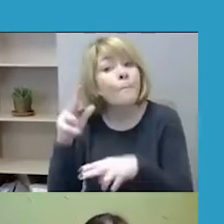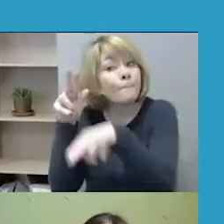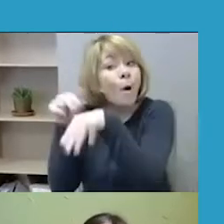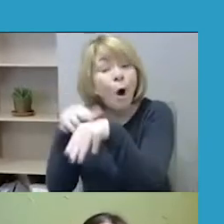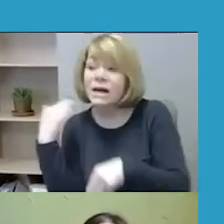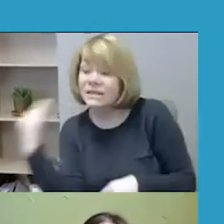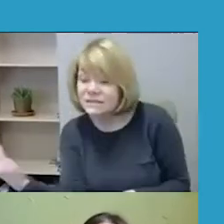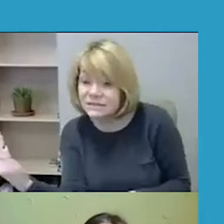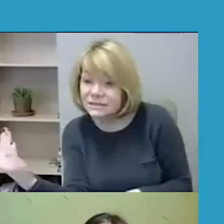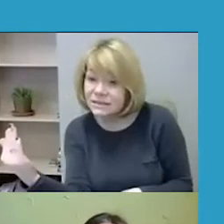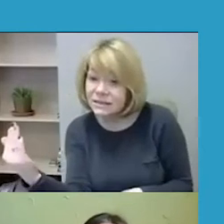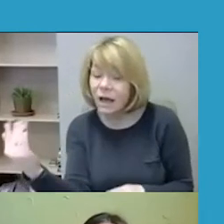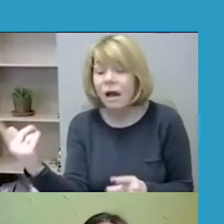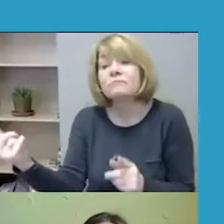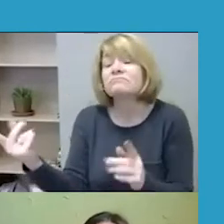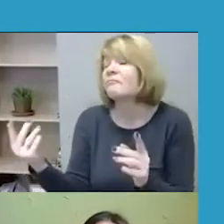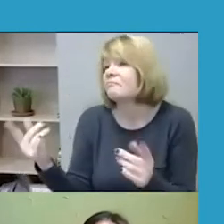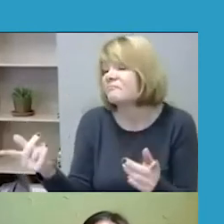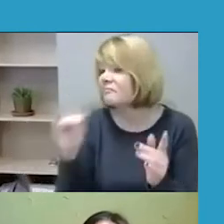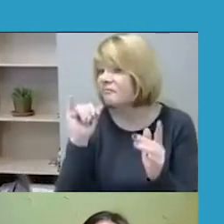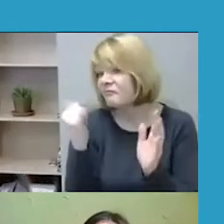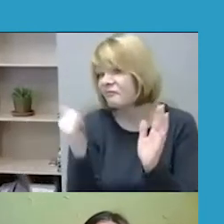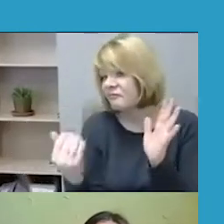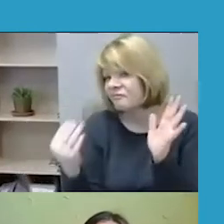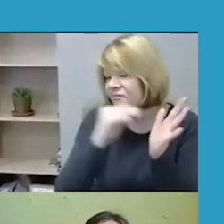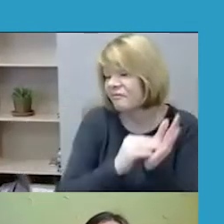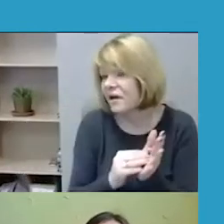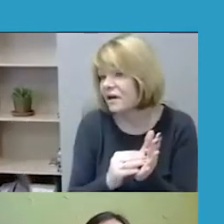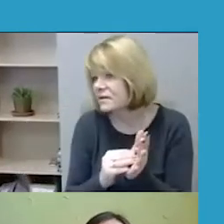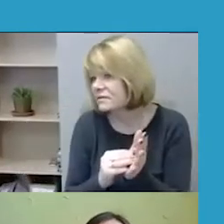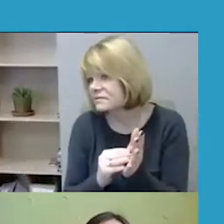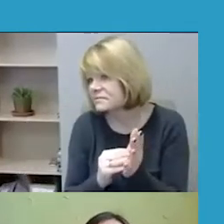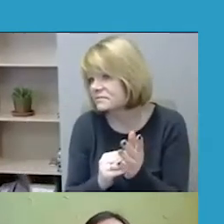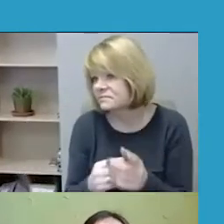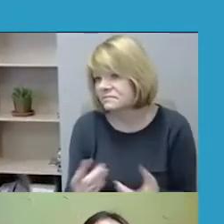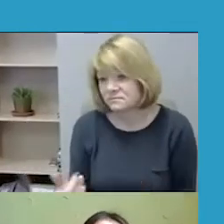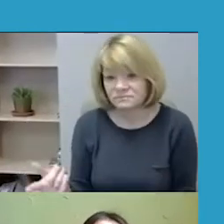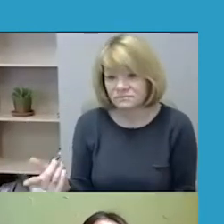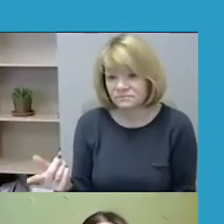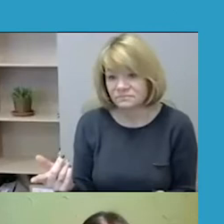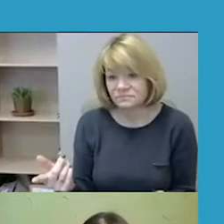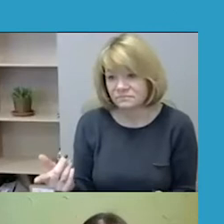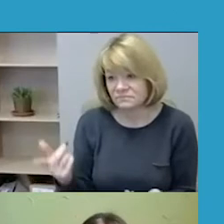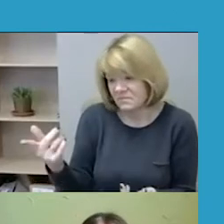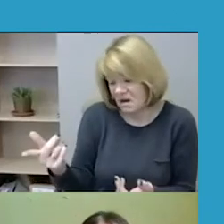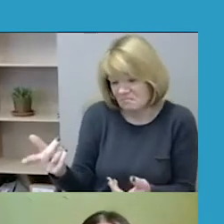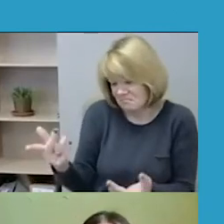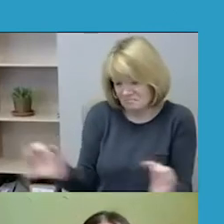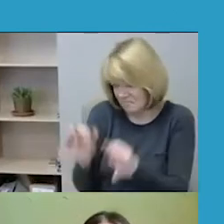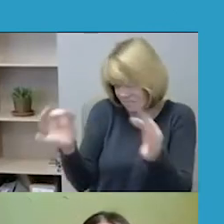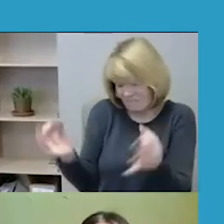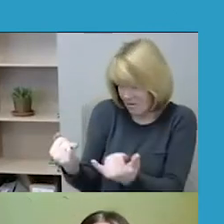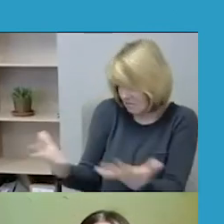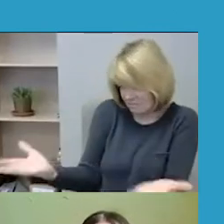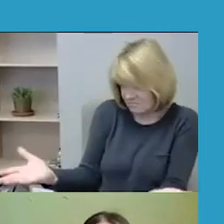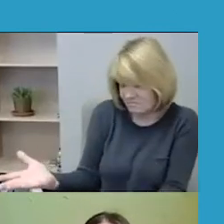buvo linkę jos vertinti kaip nieko specifikos neturinčius. Ir viena